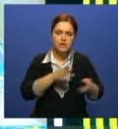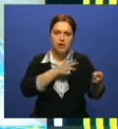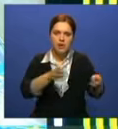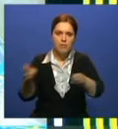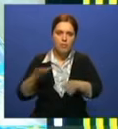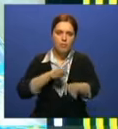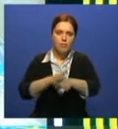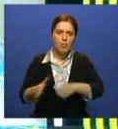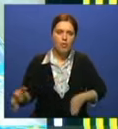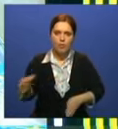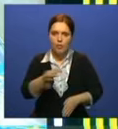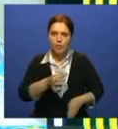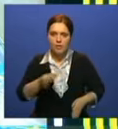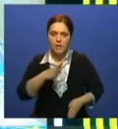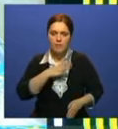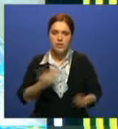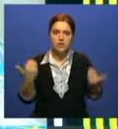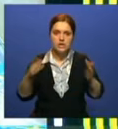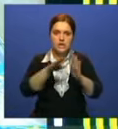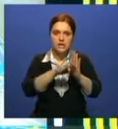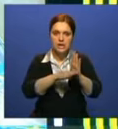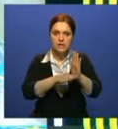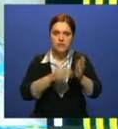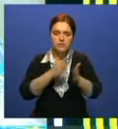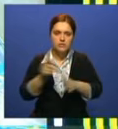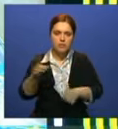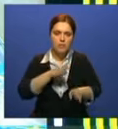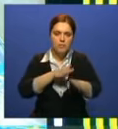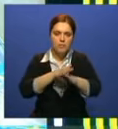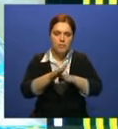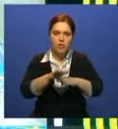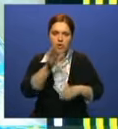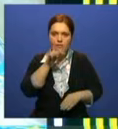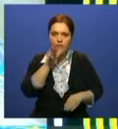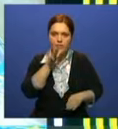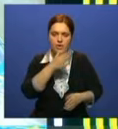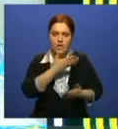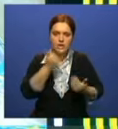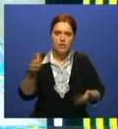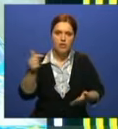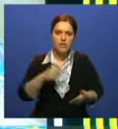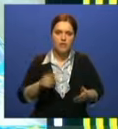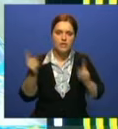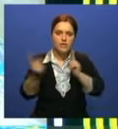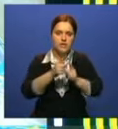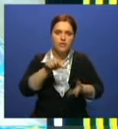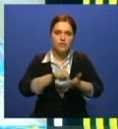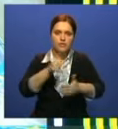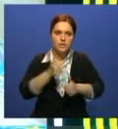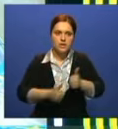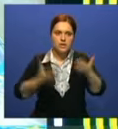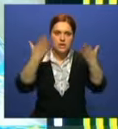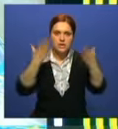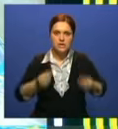всю область и дал сотни концертов. Но сейчас график самодеятельных артистов буквально расписан по минутам встречи и выступления каждый день.